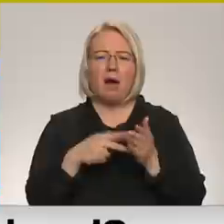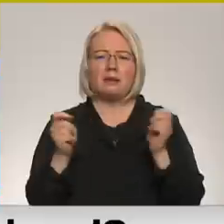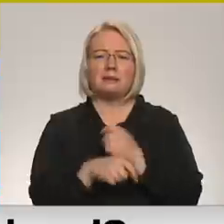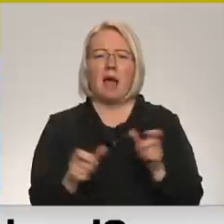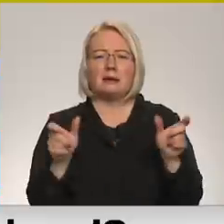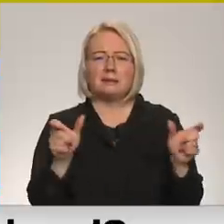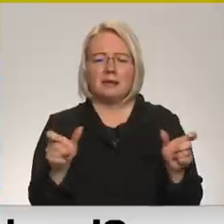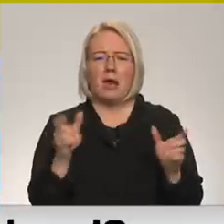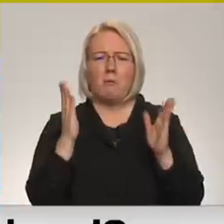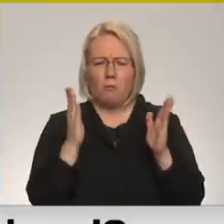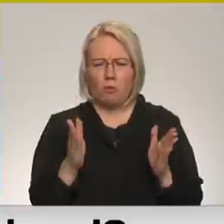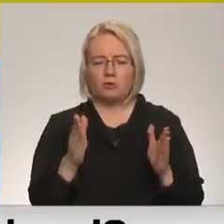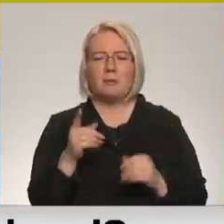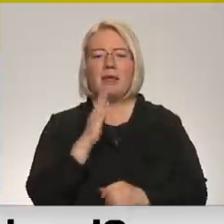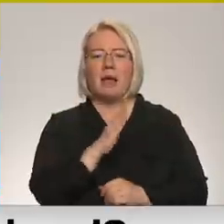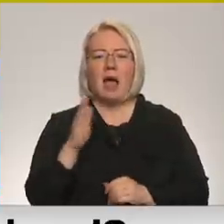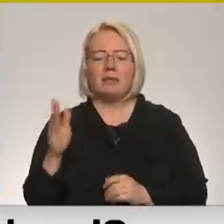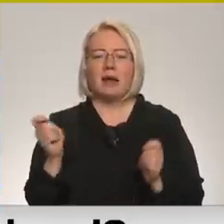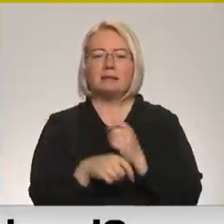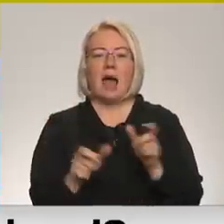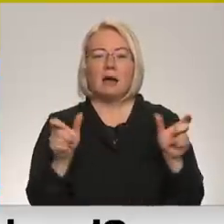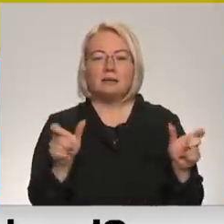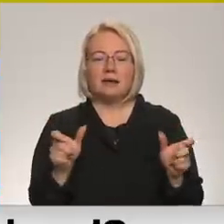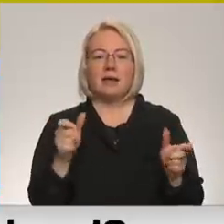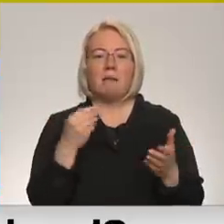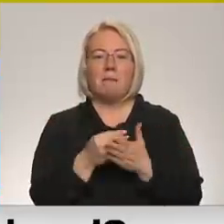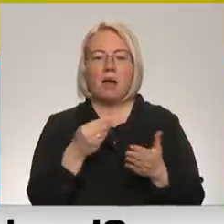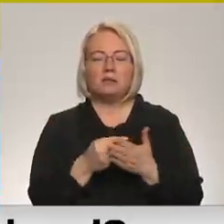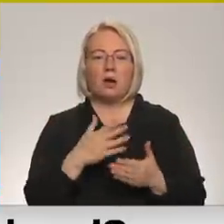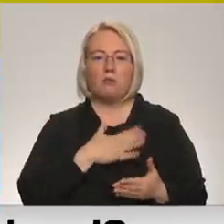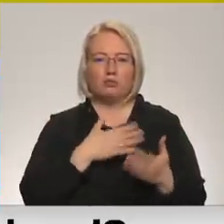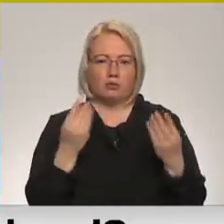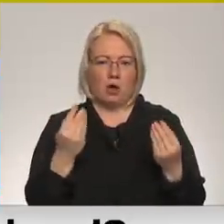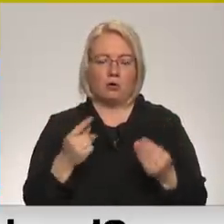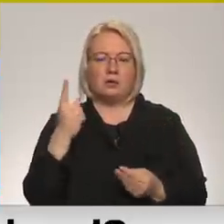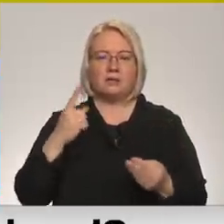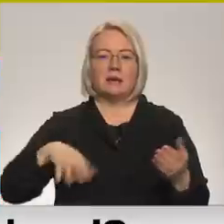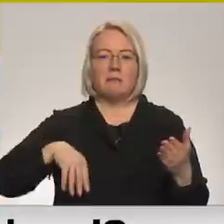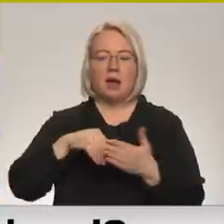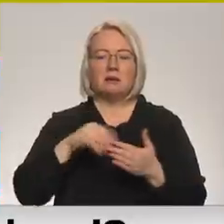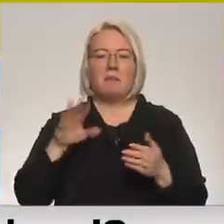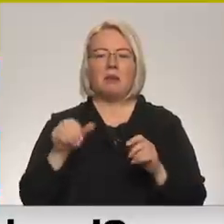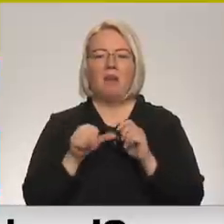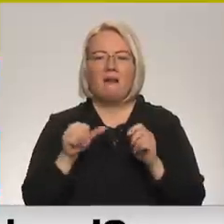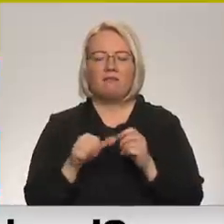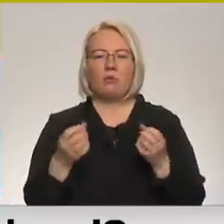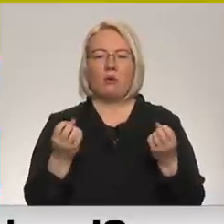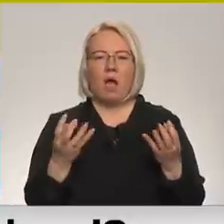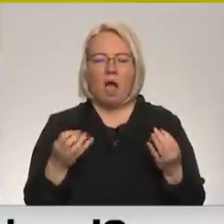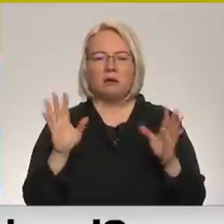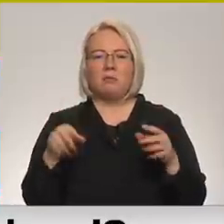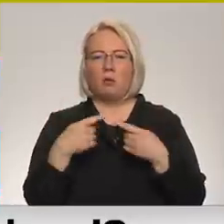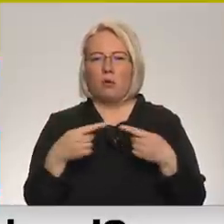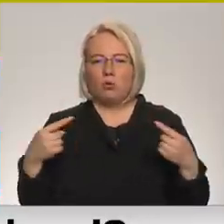Tikai katra nākamā sankcija maksās mums naudu vēl vairāk, kā viņi šobrīd maksā no tā, cik mēs maksājam par naftu, gāzi, par produktiem un tā